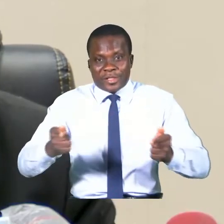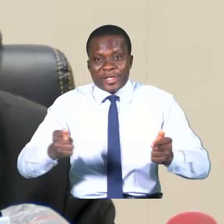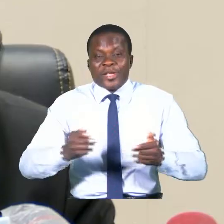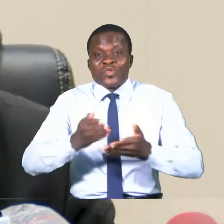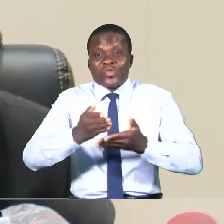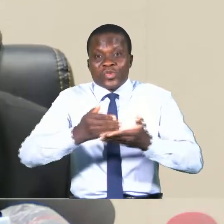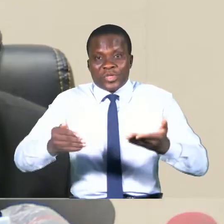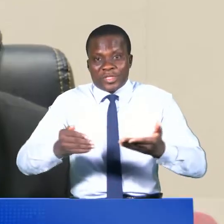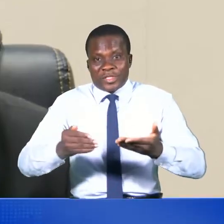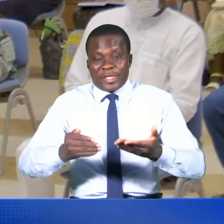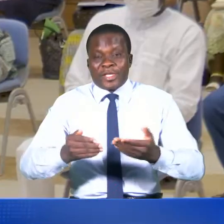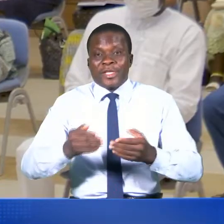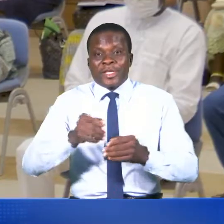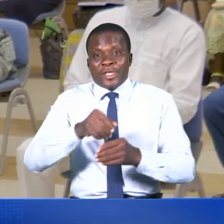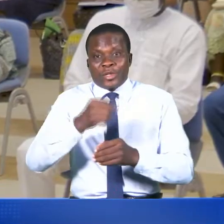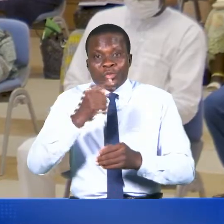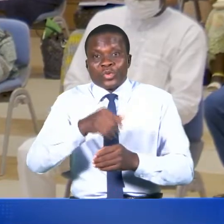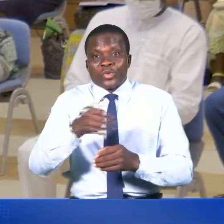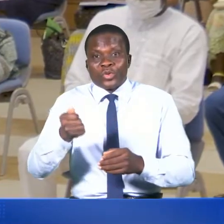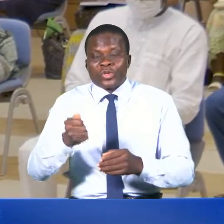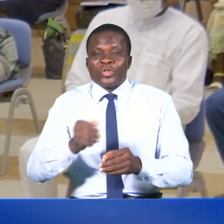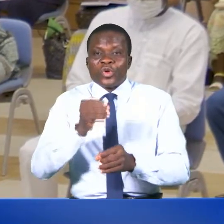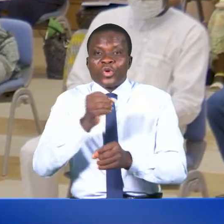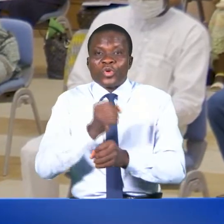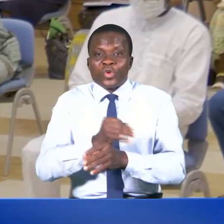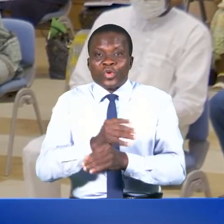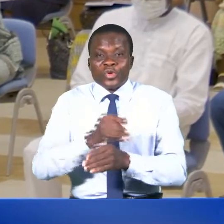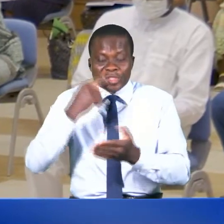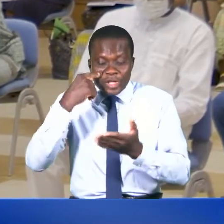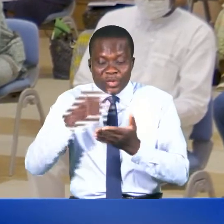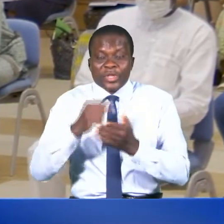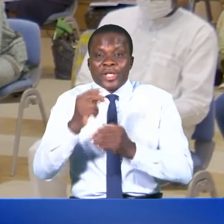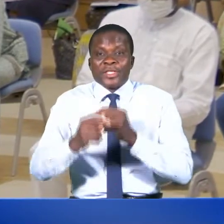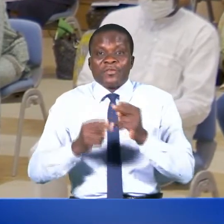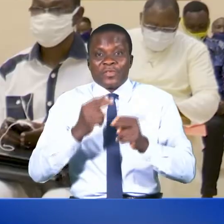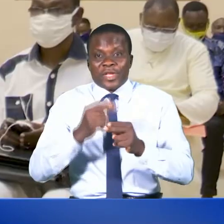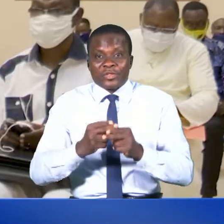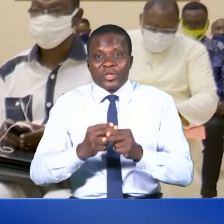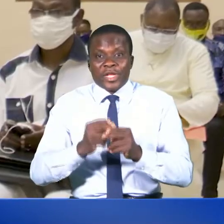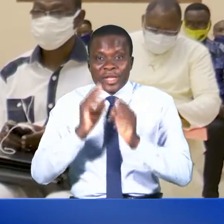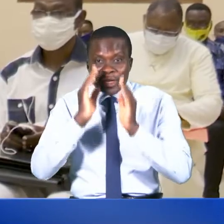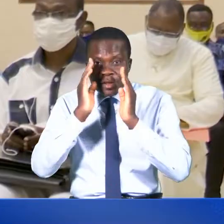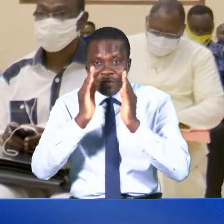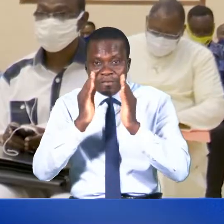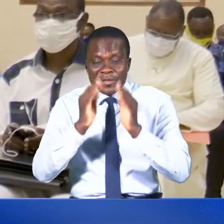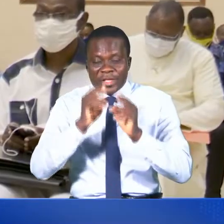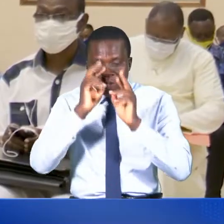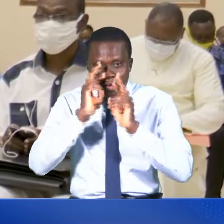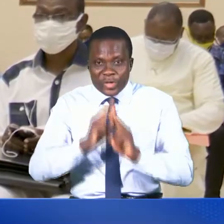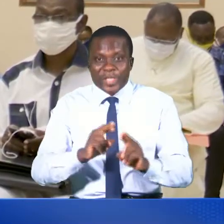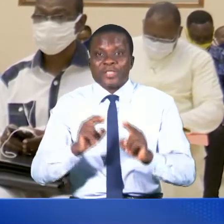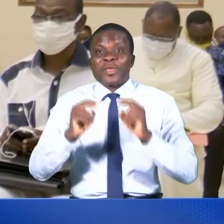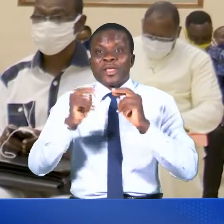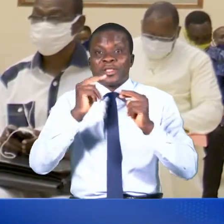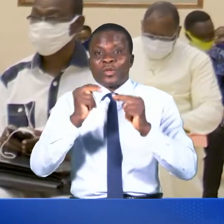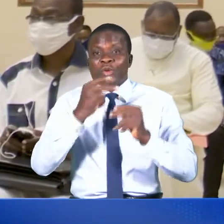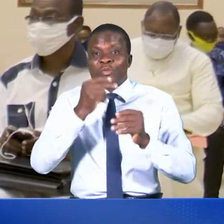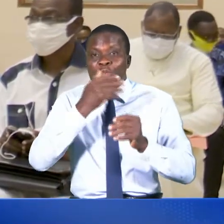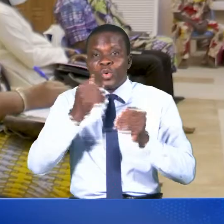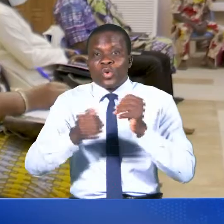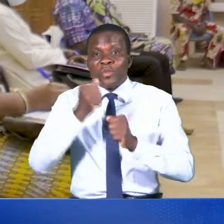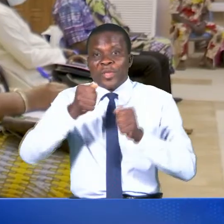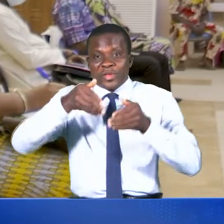116. Le Conseil consultatif national veille également au respect des normes pour un meilleur